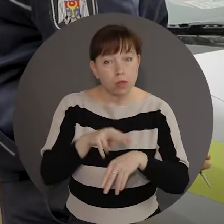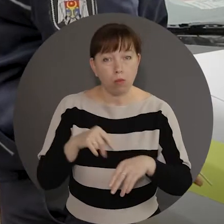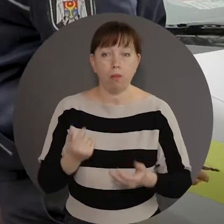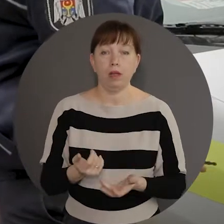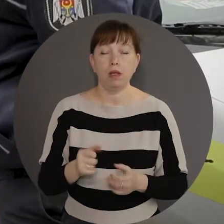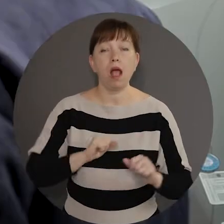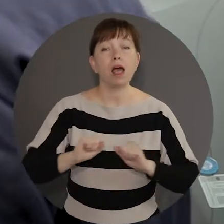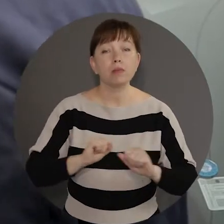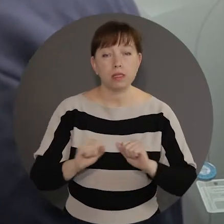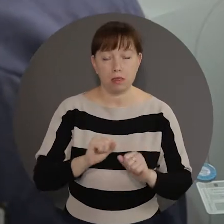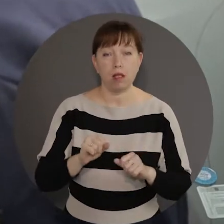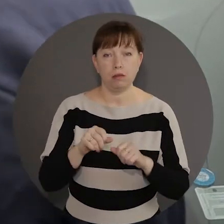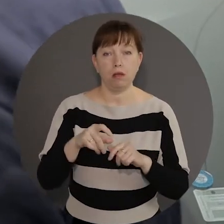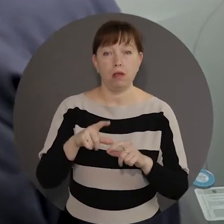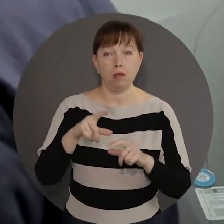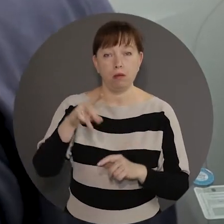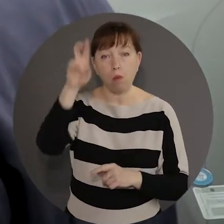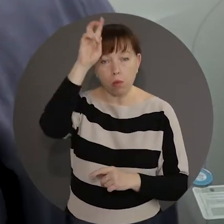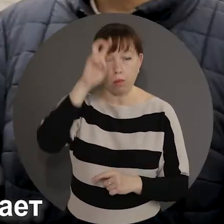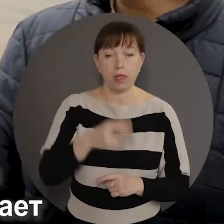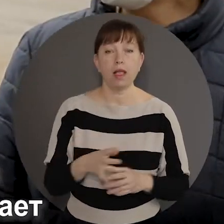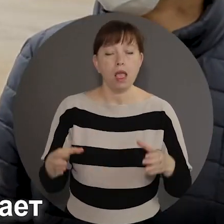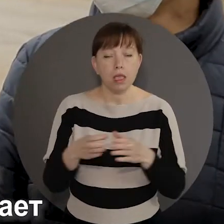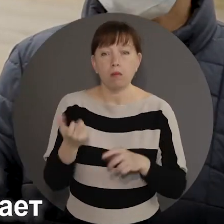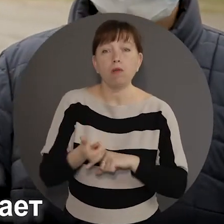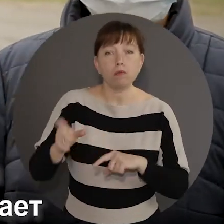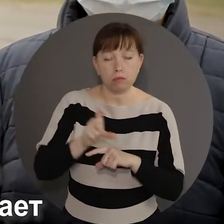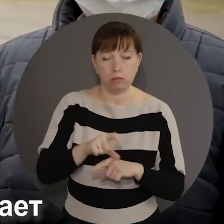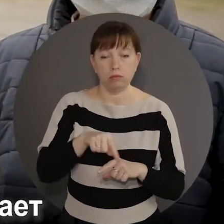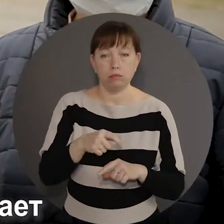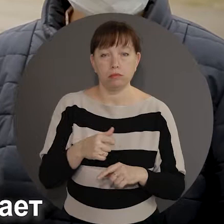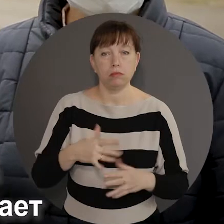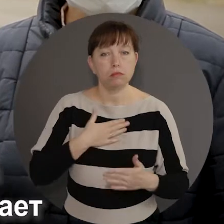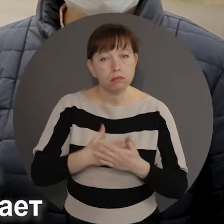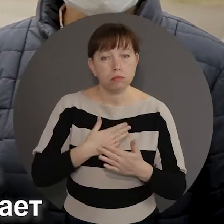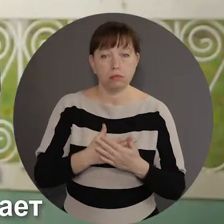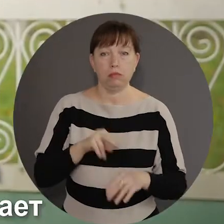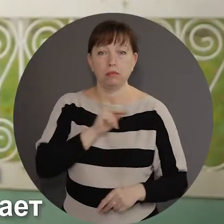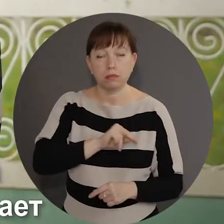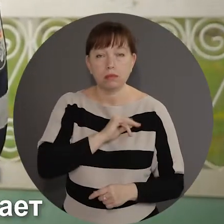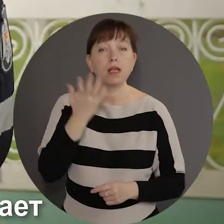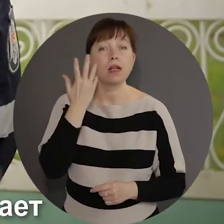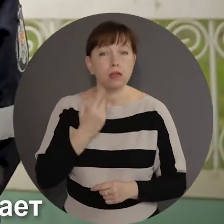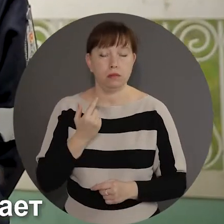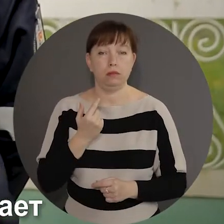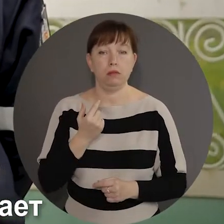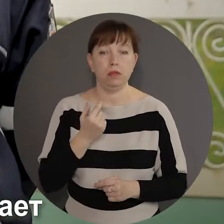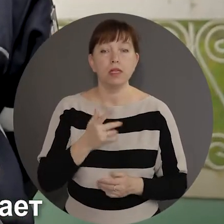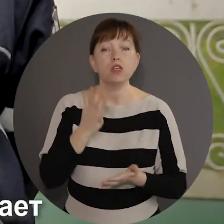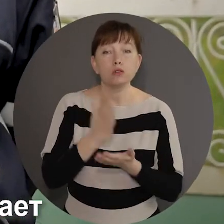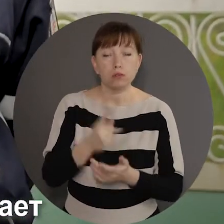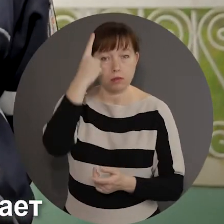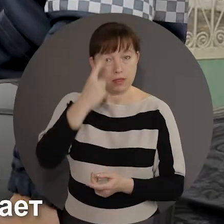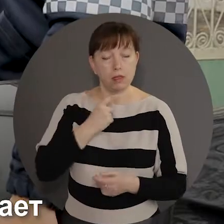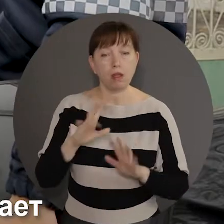ordine publică, administrație publică. Echipa multidisciplinară activează, este receptivă atunci când